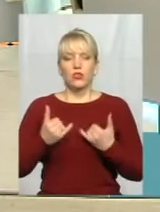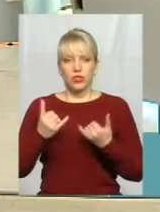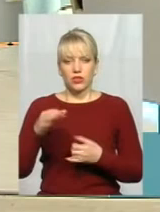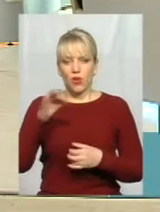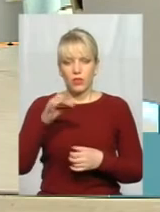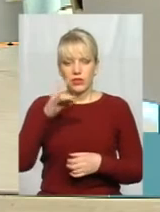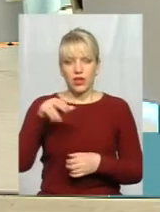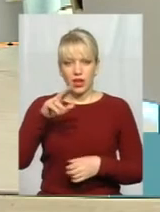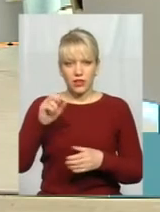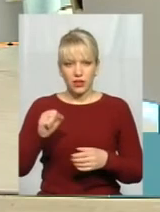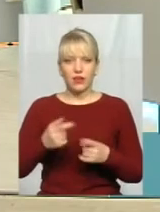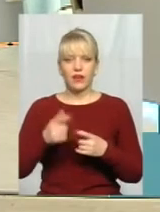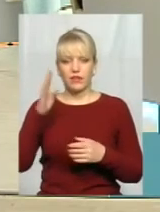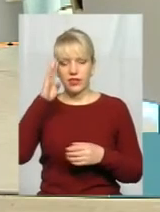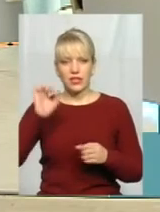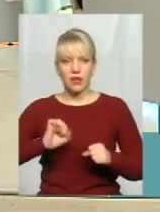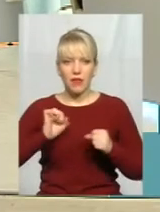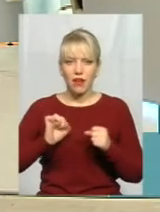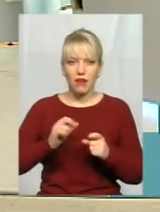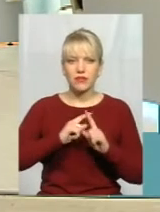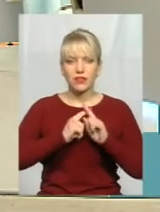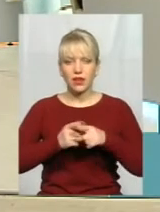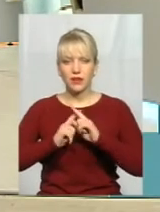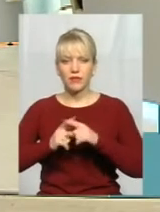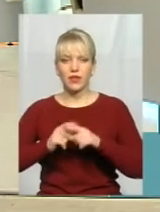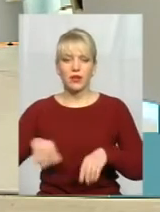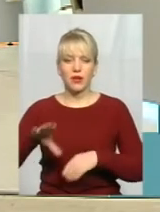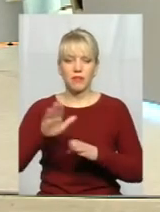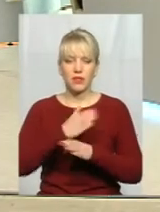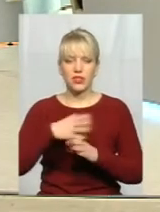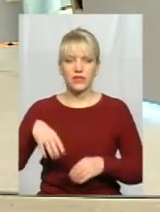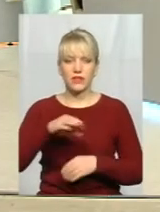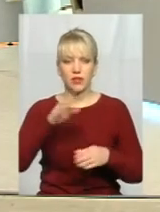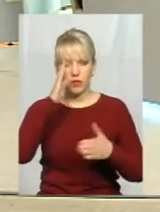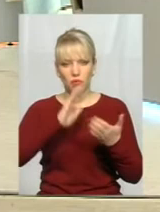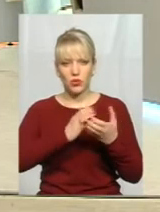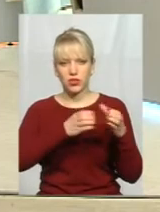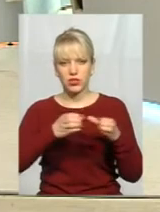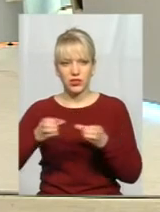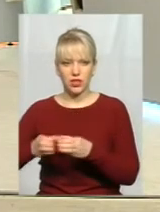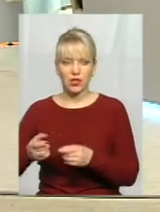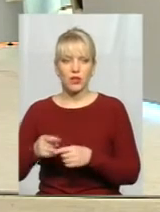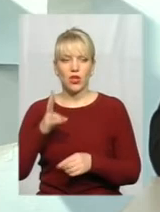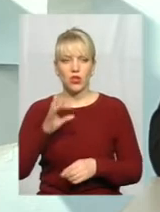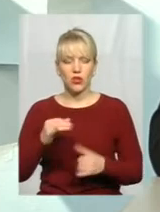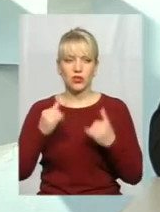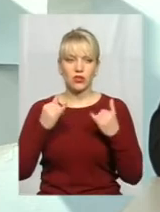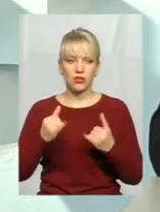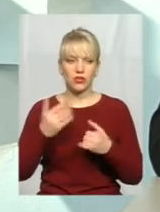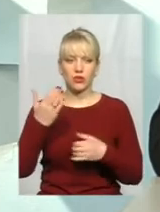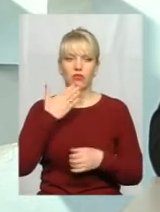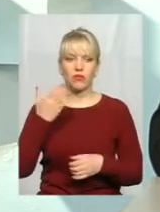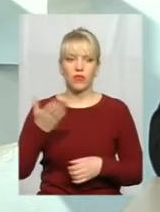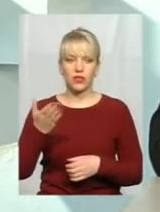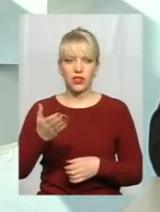намагався зайти точки дотику між всіми політичними силами, які перебували в сесійній залі. Але і от зараз в його коментарі